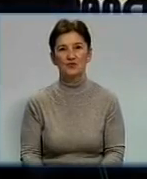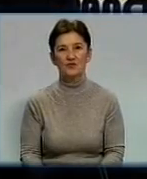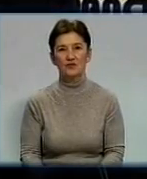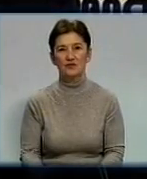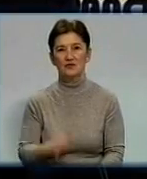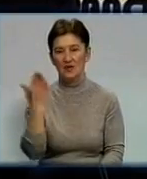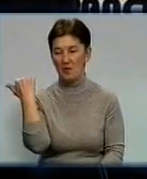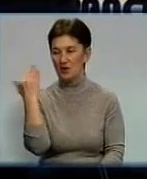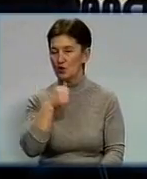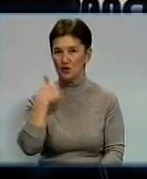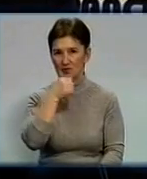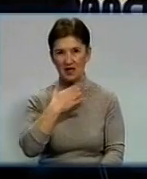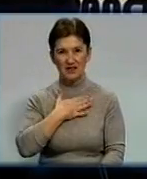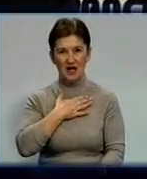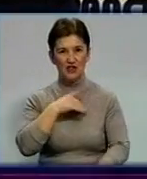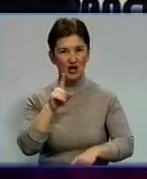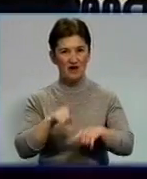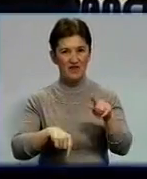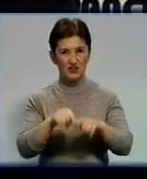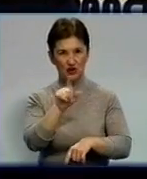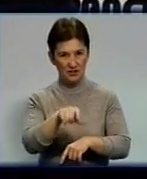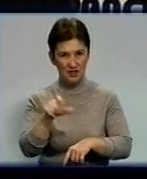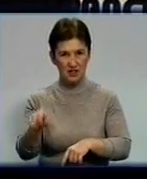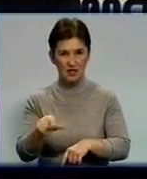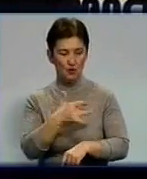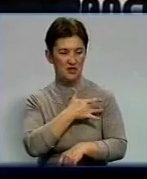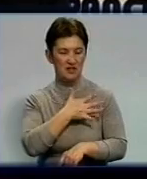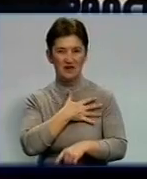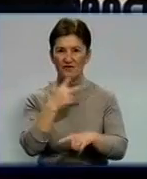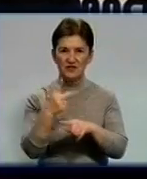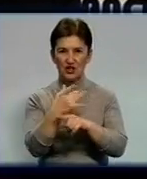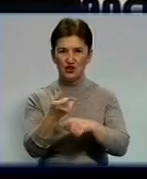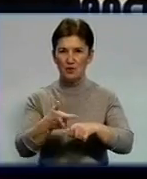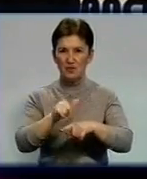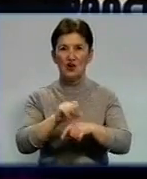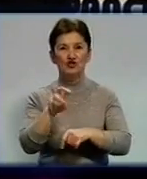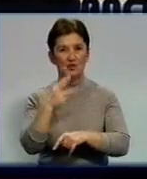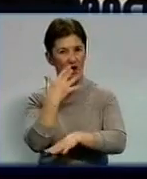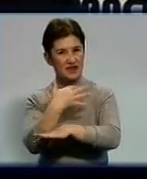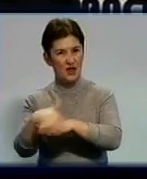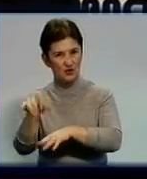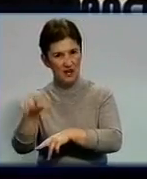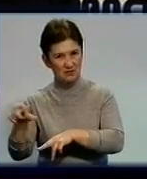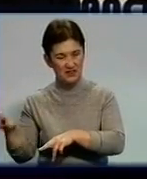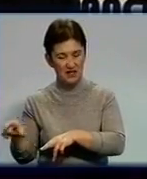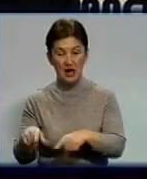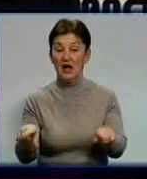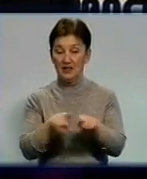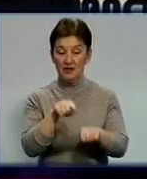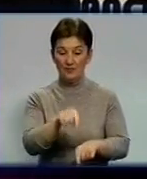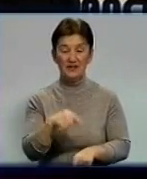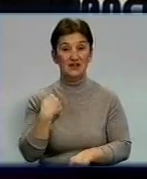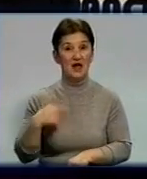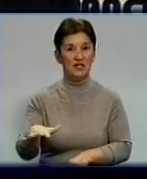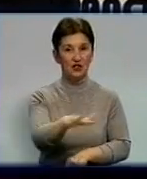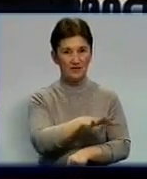Минулого року наші співзітчизники всиновили майже втричі більше дітей, аніж іноземців. Тим не менше, на Кіровоградщині